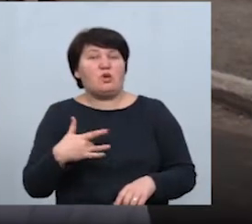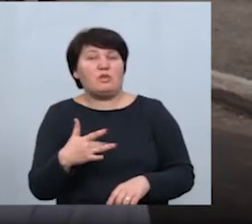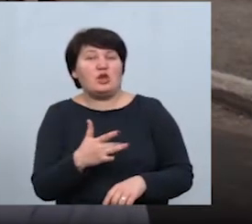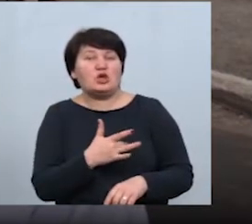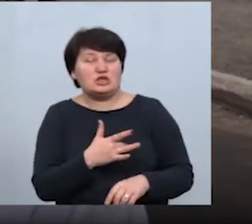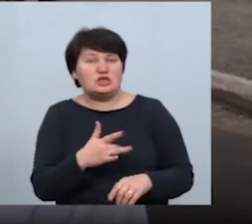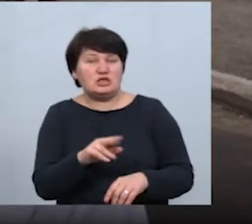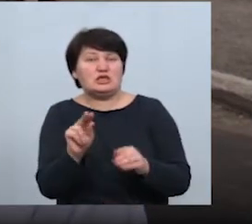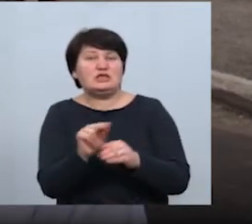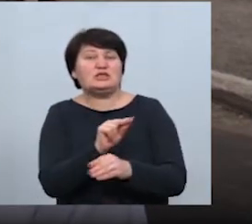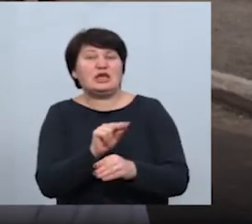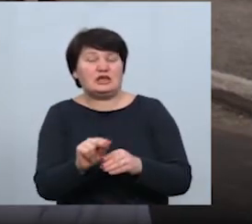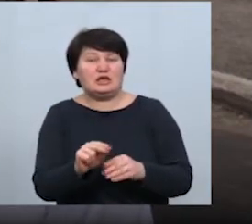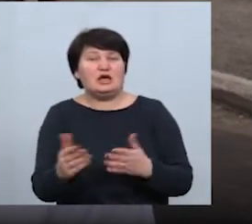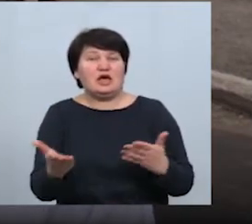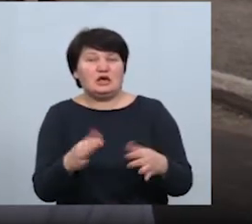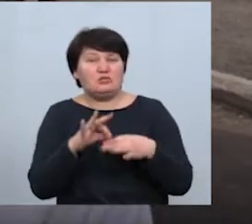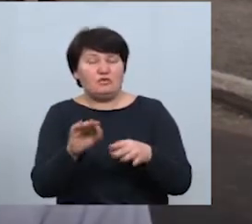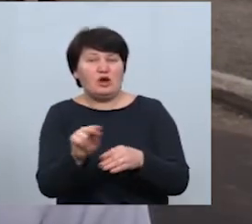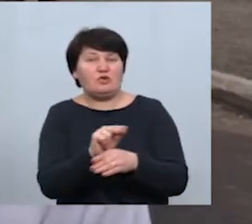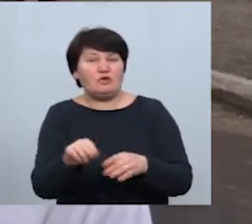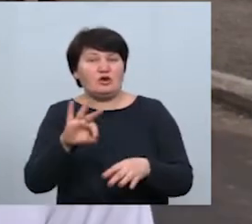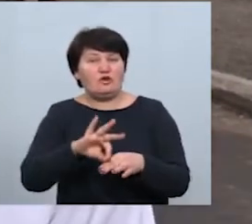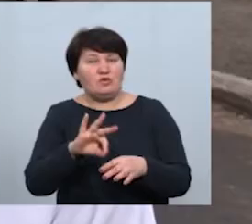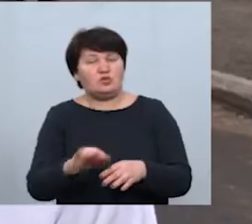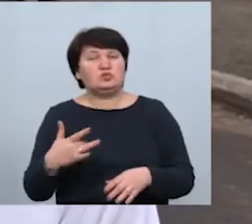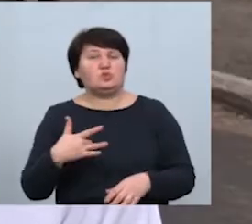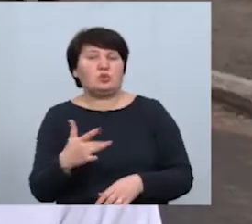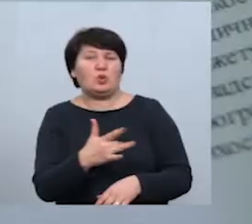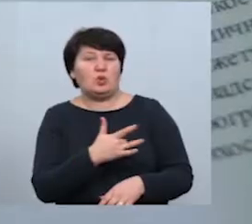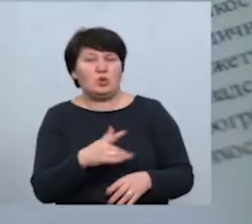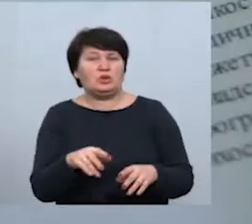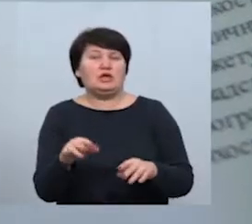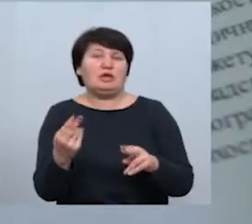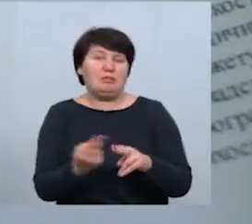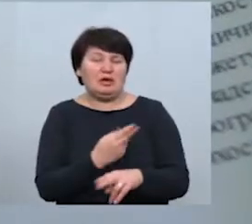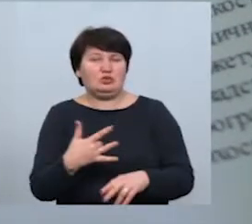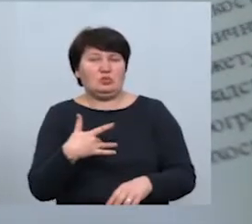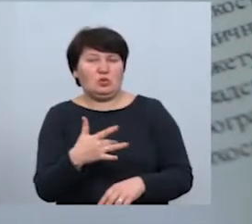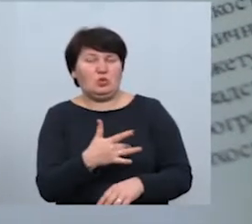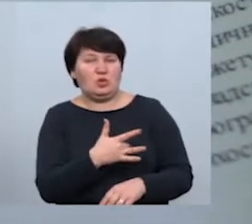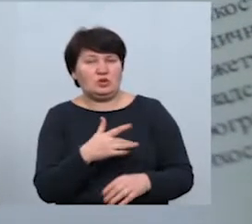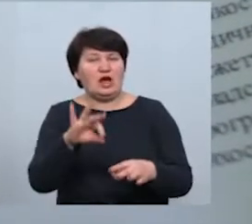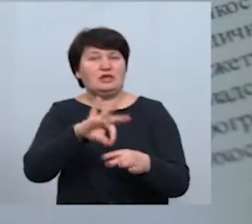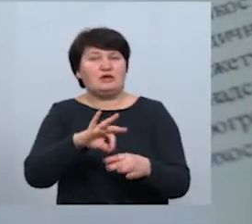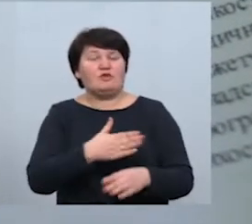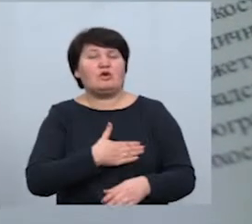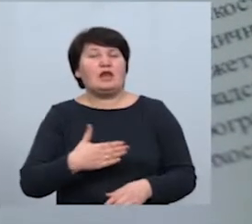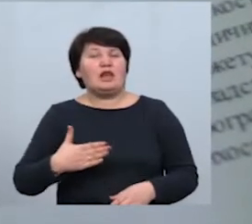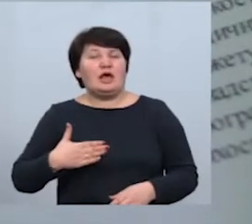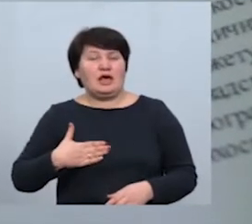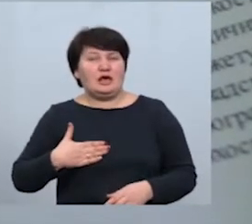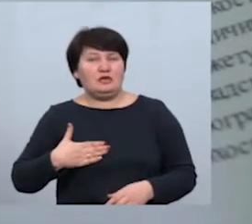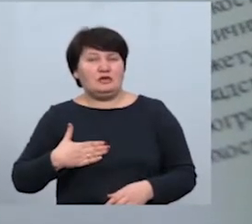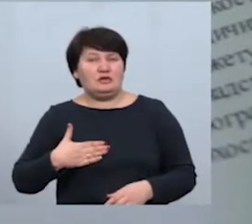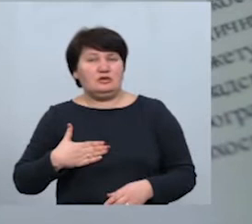центр, який проводить лікування хворих як з туберкульозом, так і без туберкульозу, але з захворюваннями легень. Вони ж